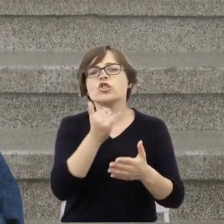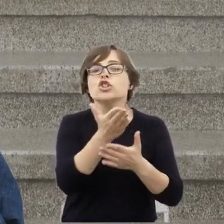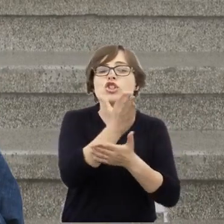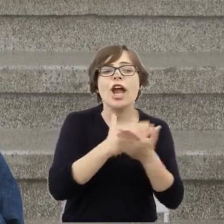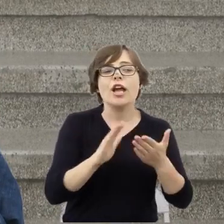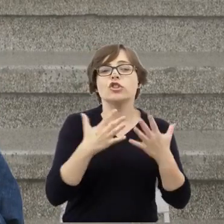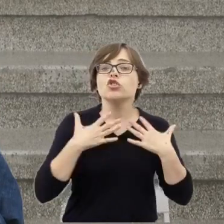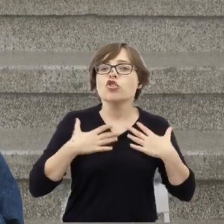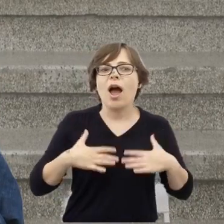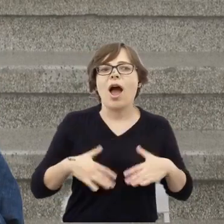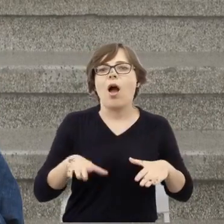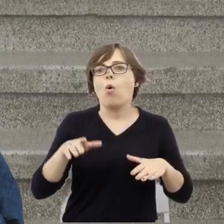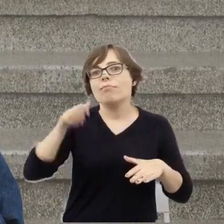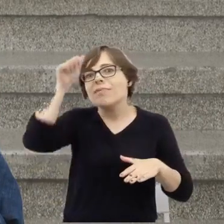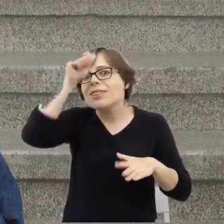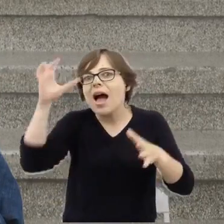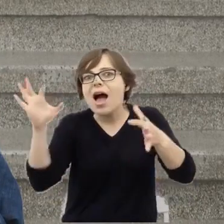zwłok.